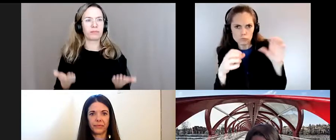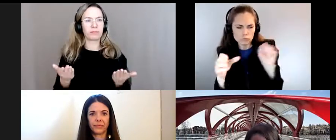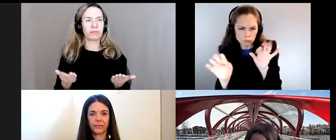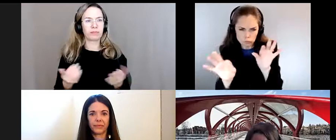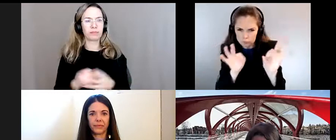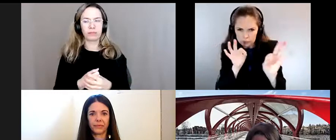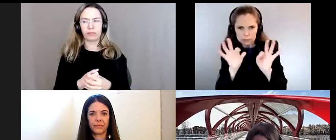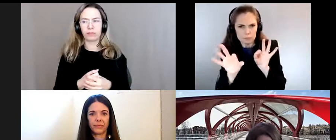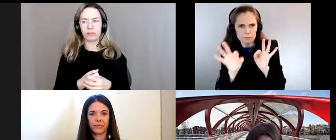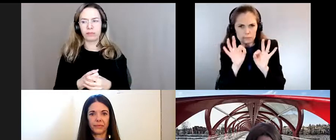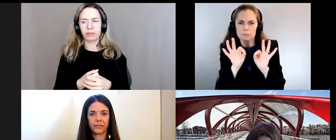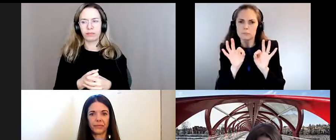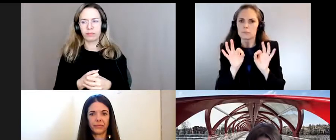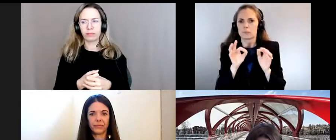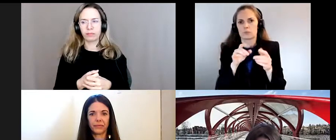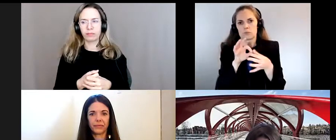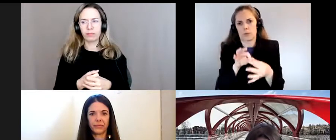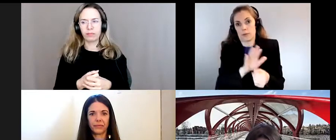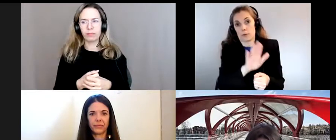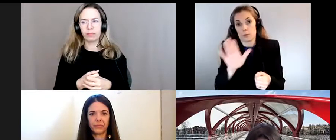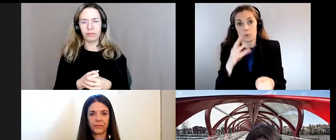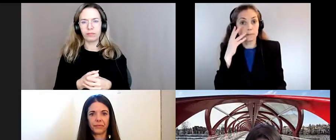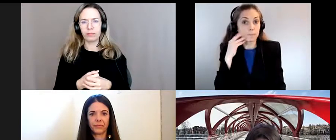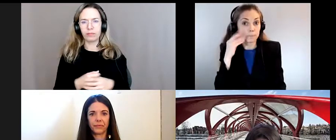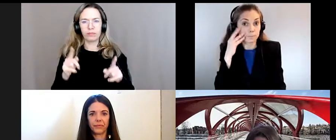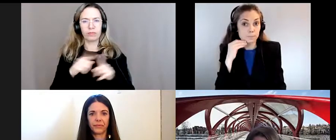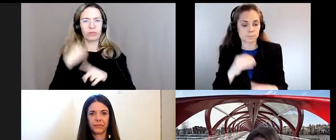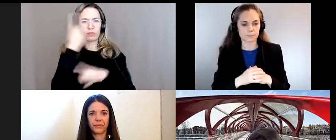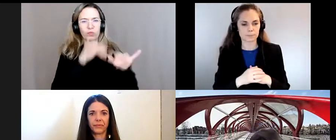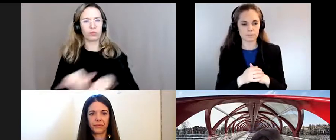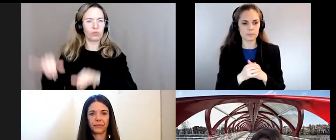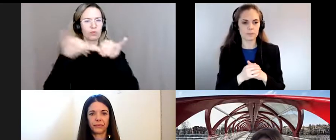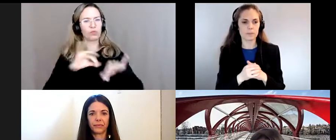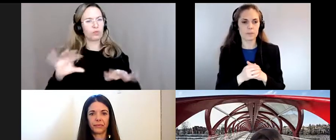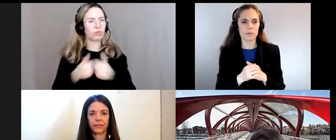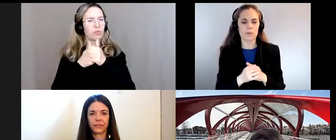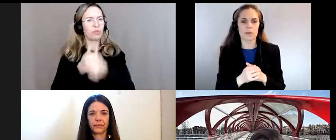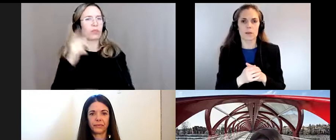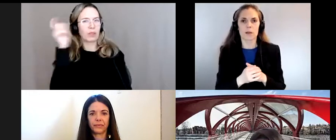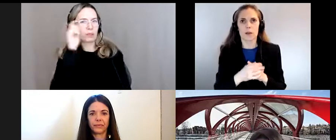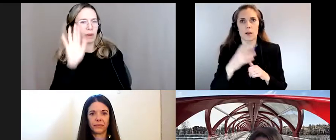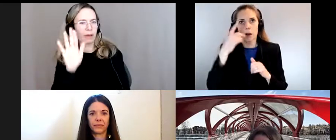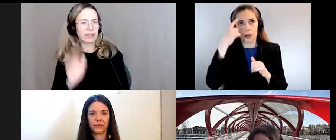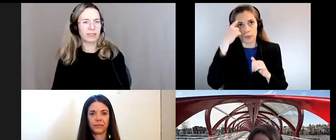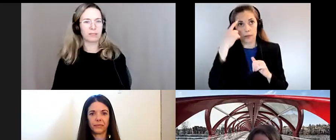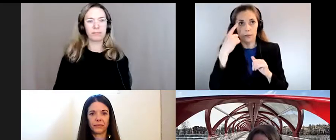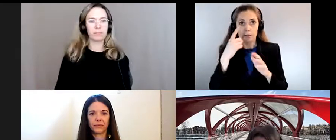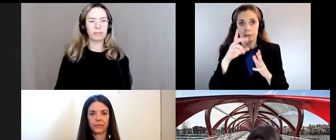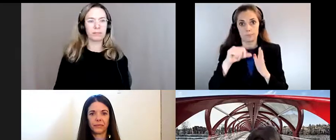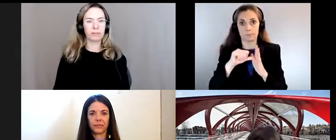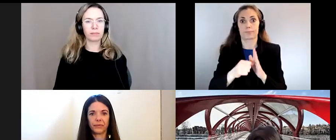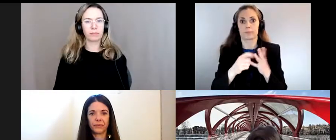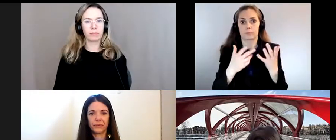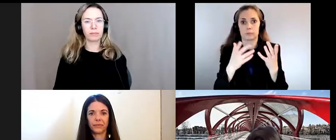ce que vous avez mis en commun par rapport à vos expériences. Je crois un des points